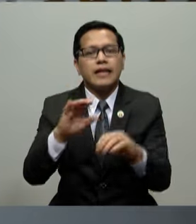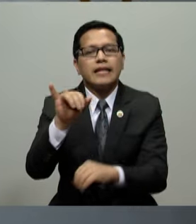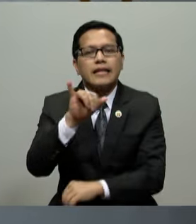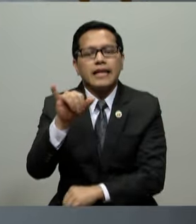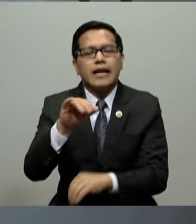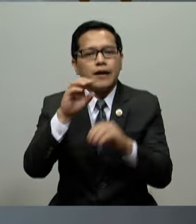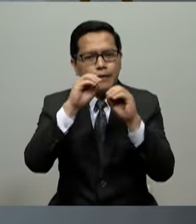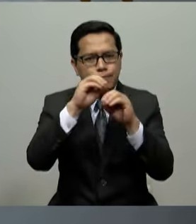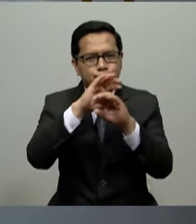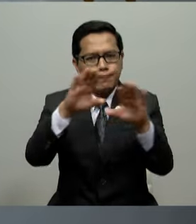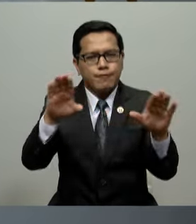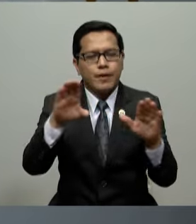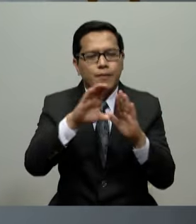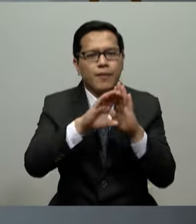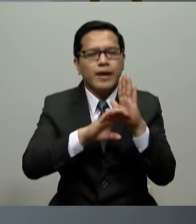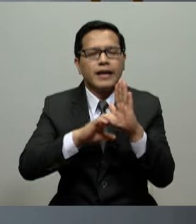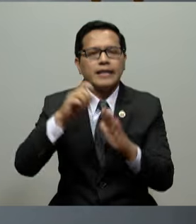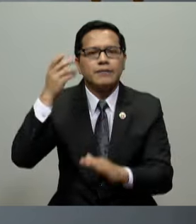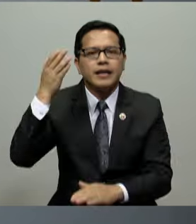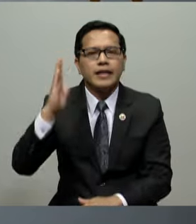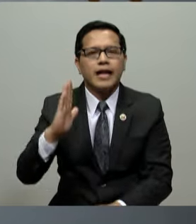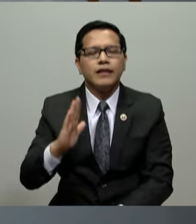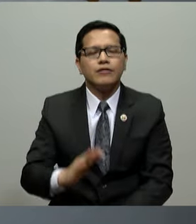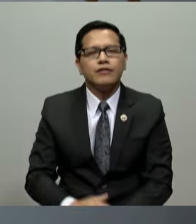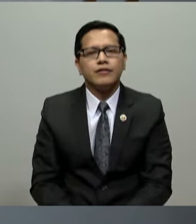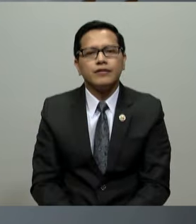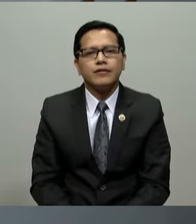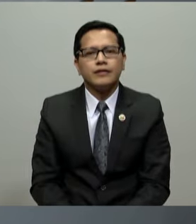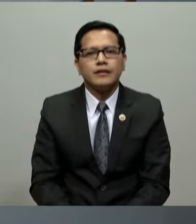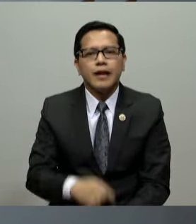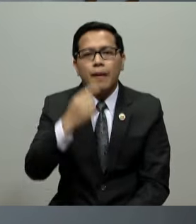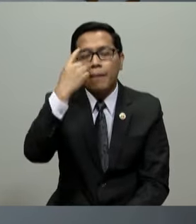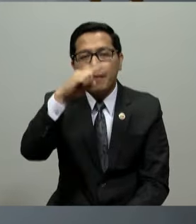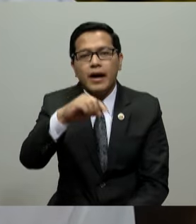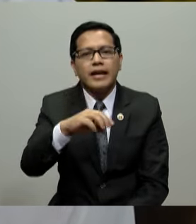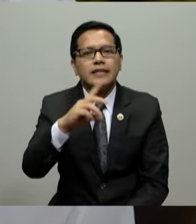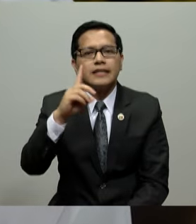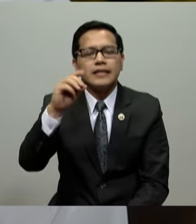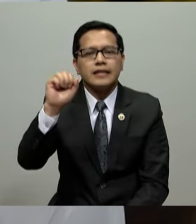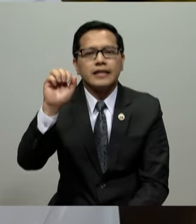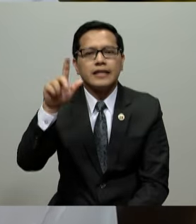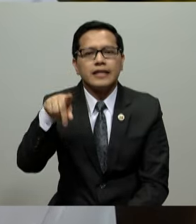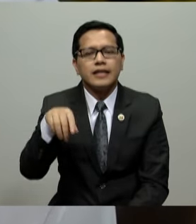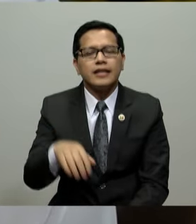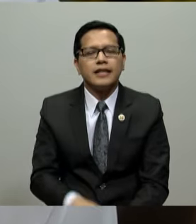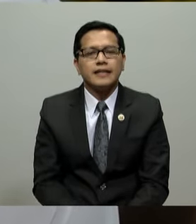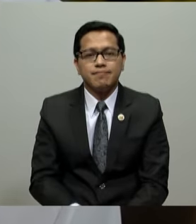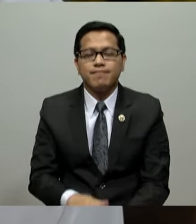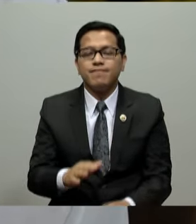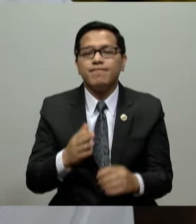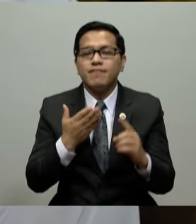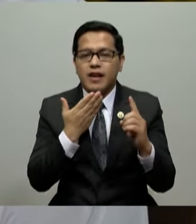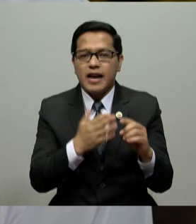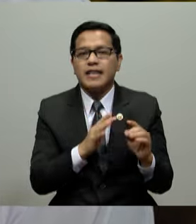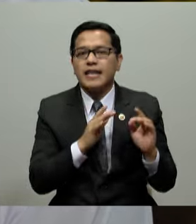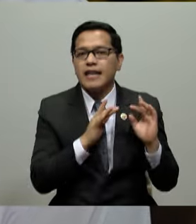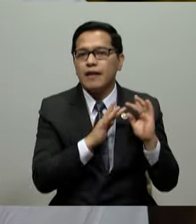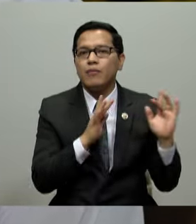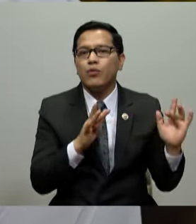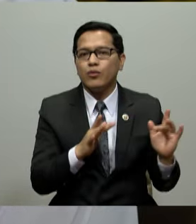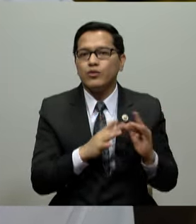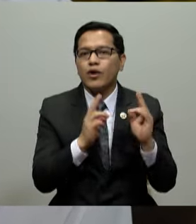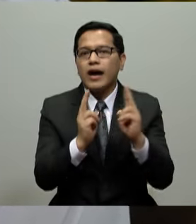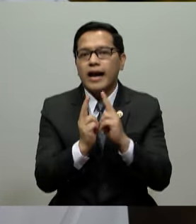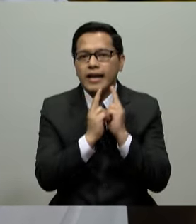po ng ganitong pamamahayag po para po sa mga differently abled. Yung puso nila ay kaisa ng pamamahala